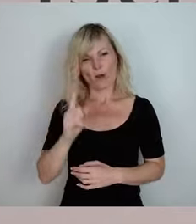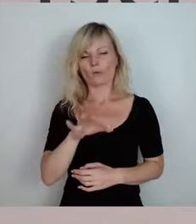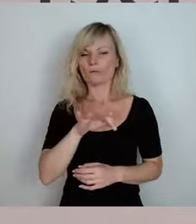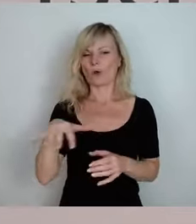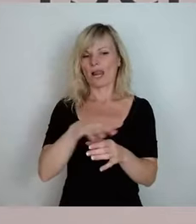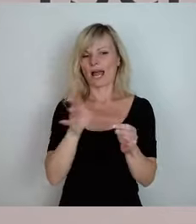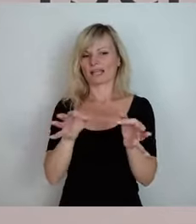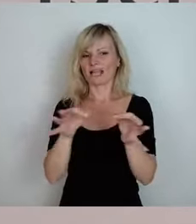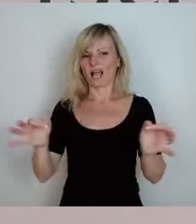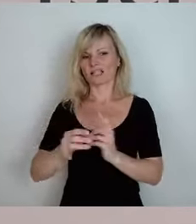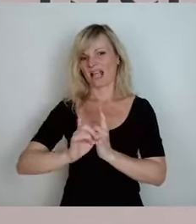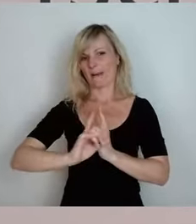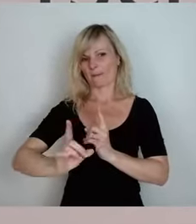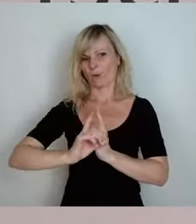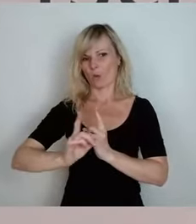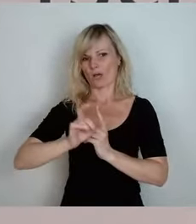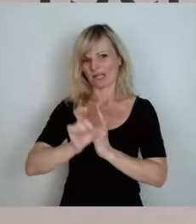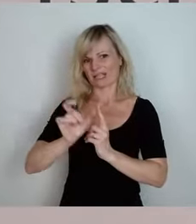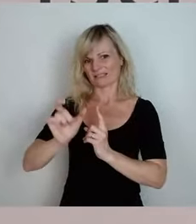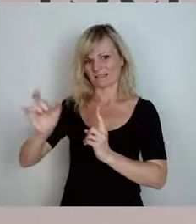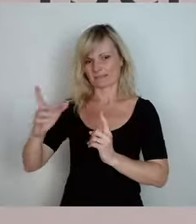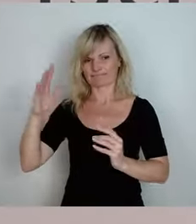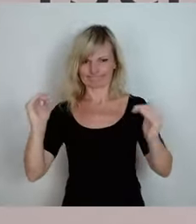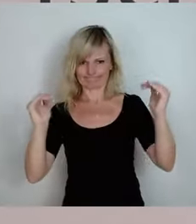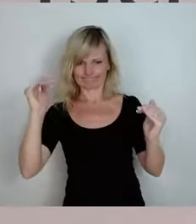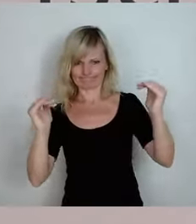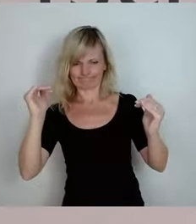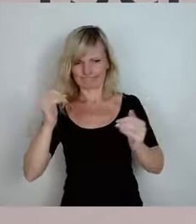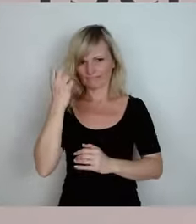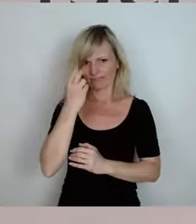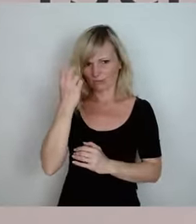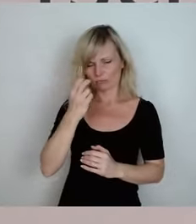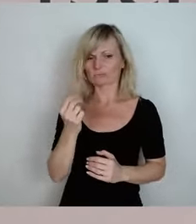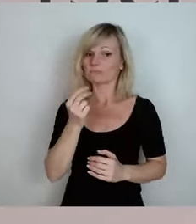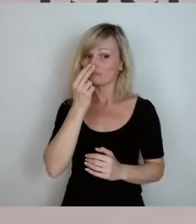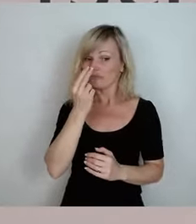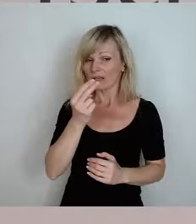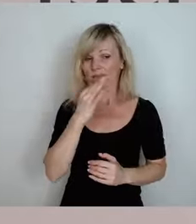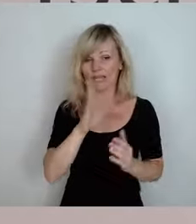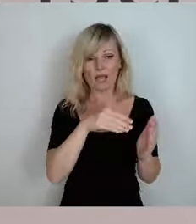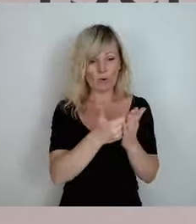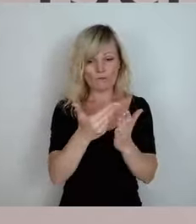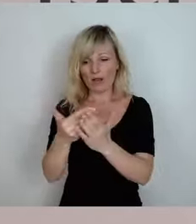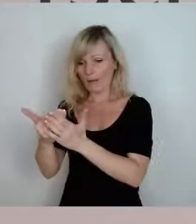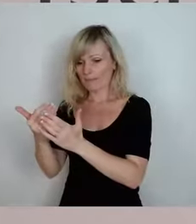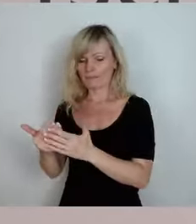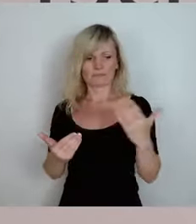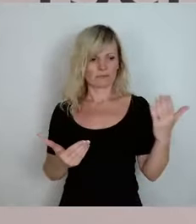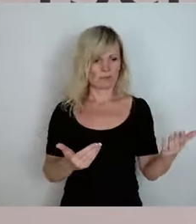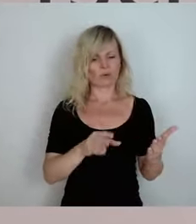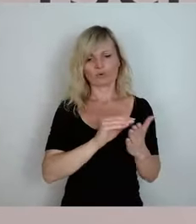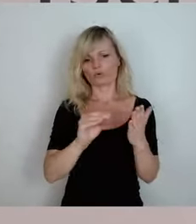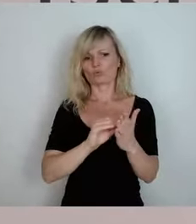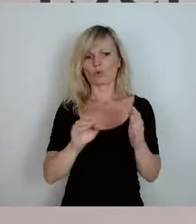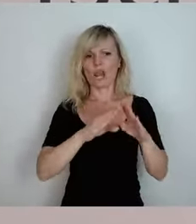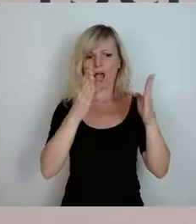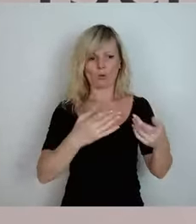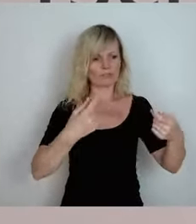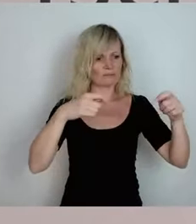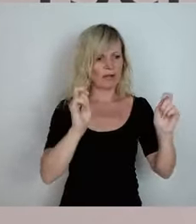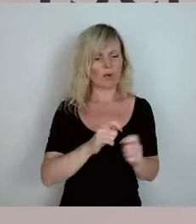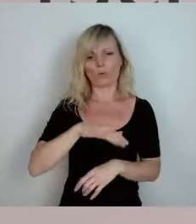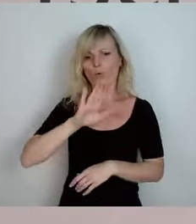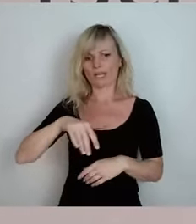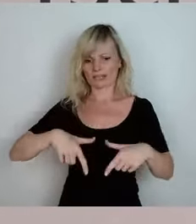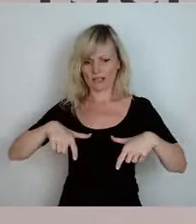auszutarieren. Und wenn man sich mal die vielen Aufgaben nebeneinander stellt, vom Schulhausbau, Kindergärten, Straßen